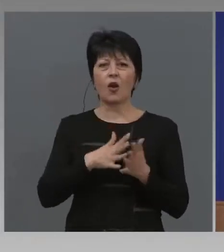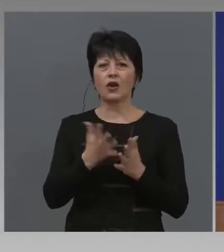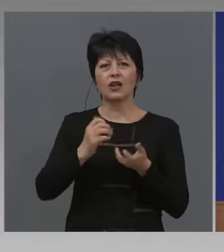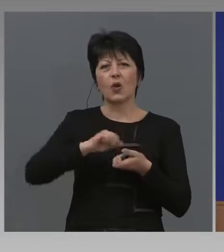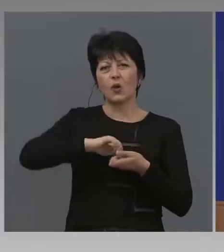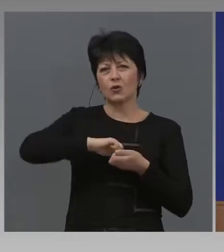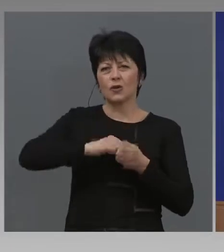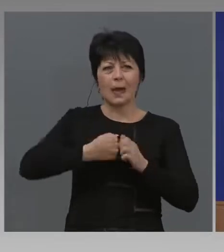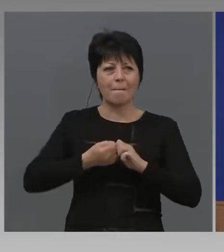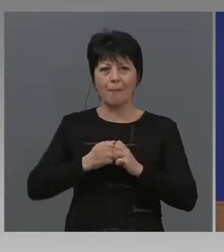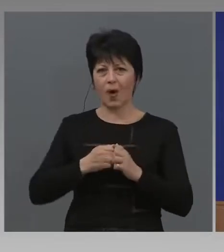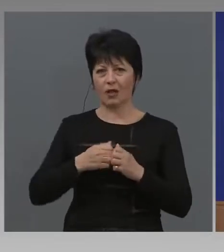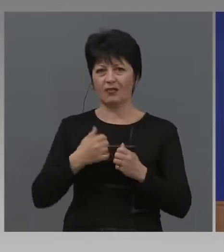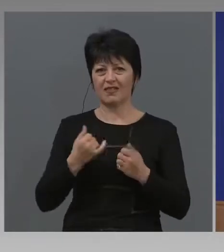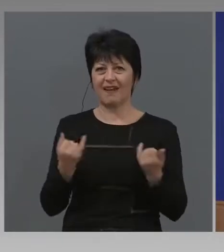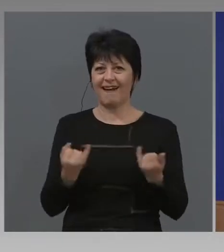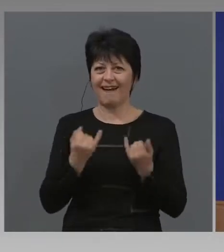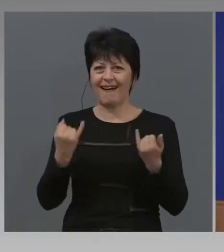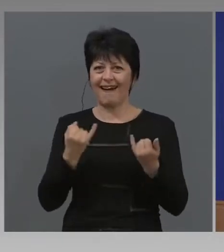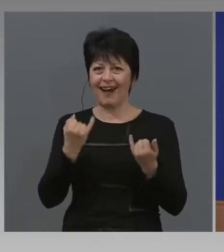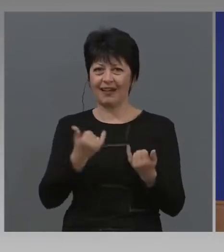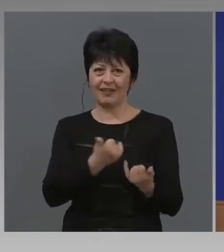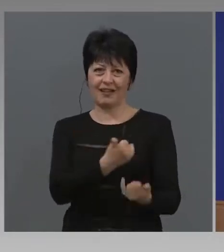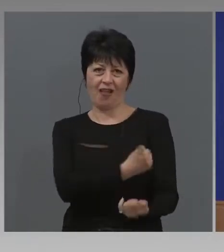на леката дрога след всичко, което преживяха?